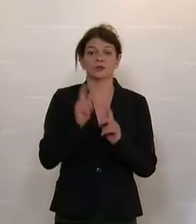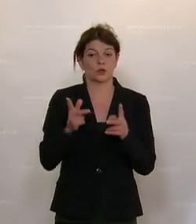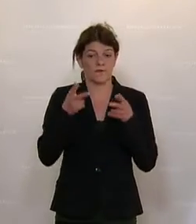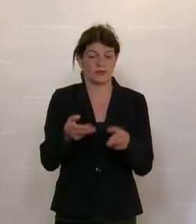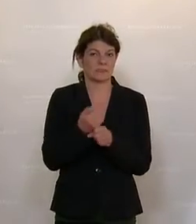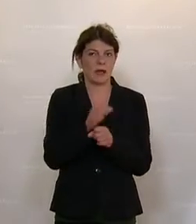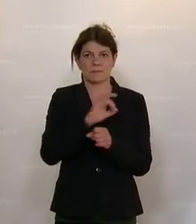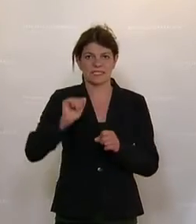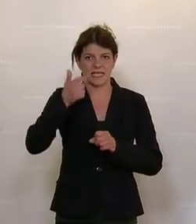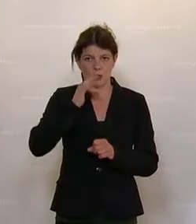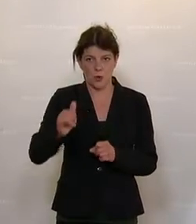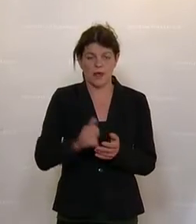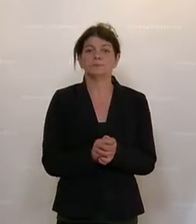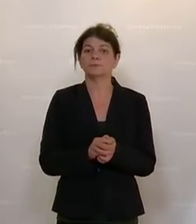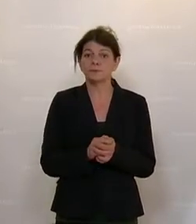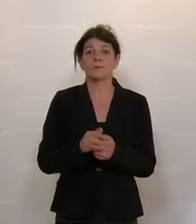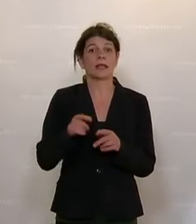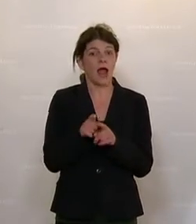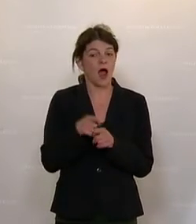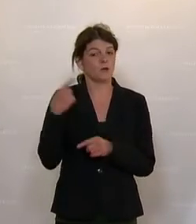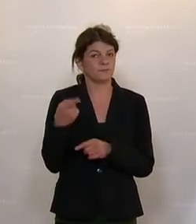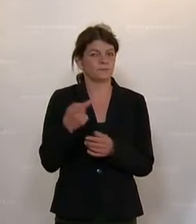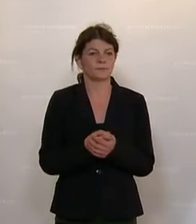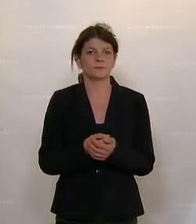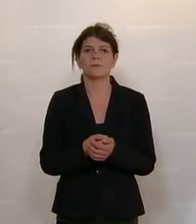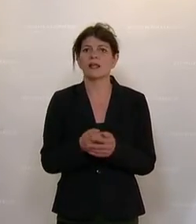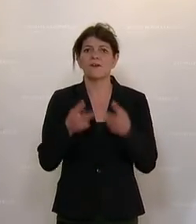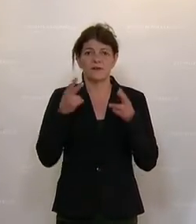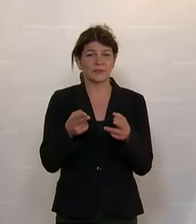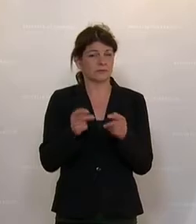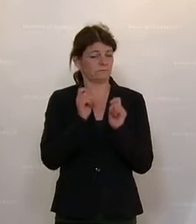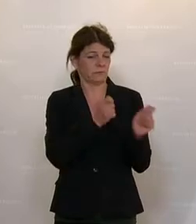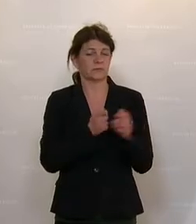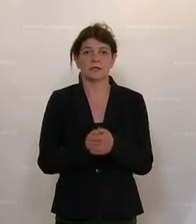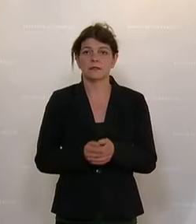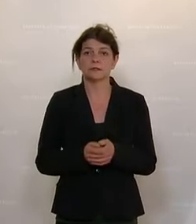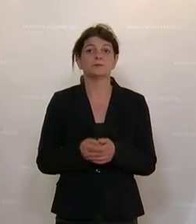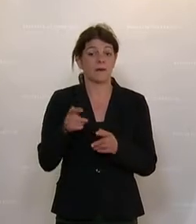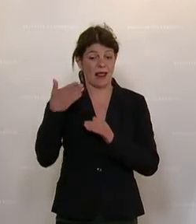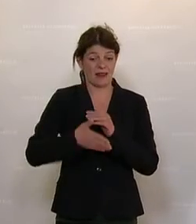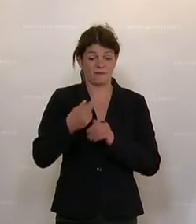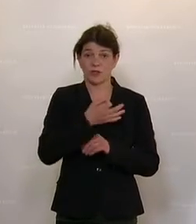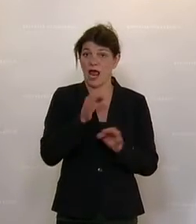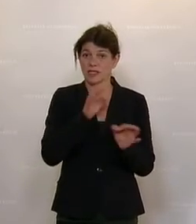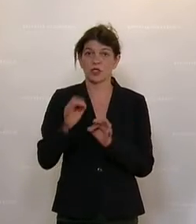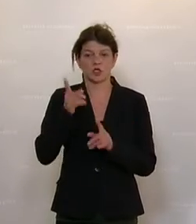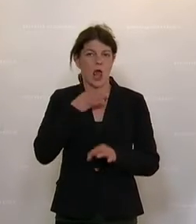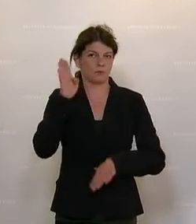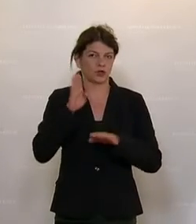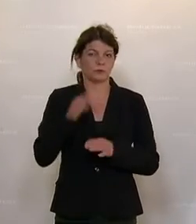eine Frist bis zum 1. Juli zu setzen. Ebenfalls ist dieser Fristsetzungsantrag am Ende der Tagesordnung abgestimmt.